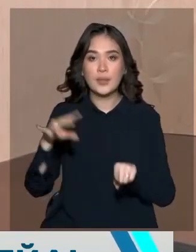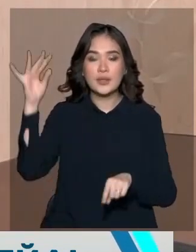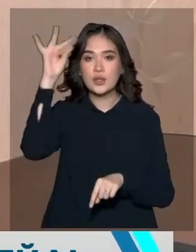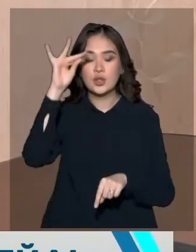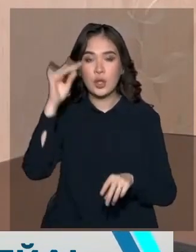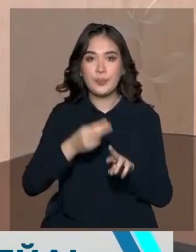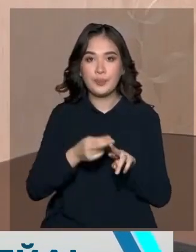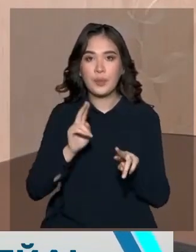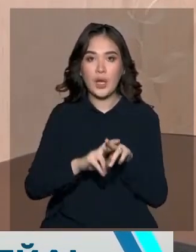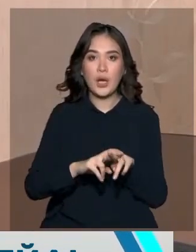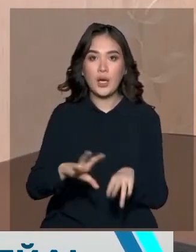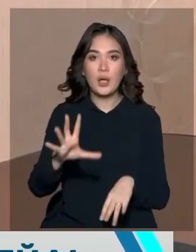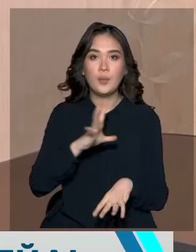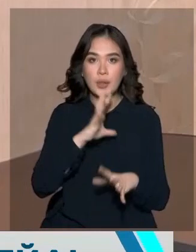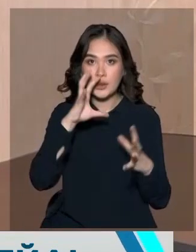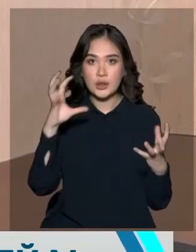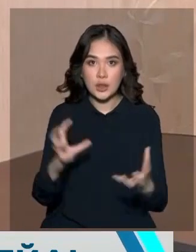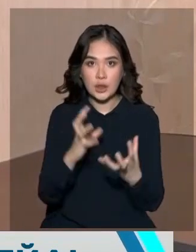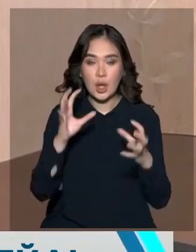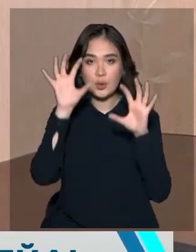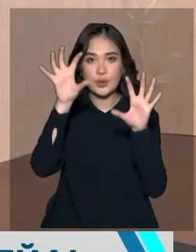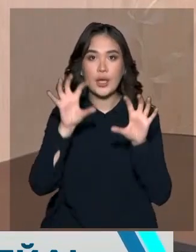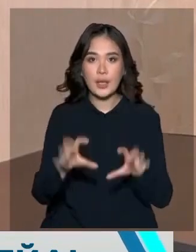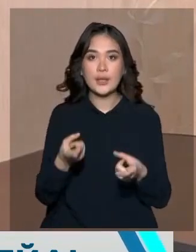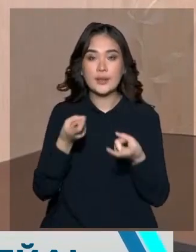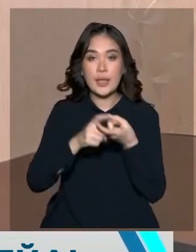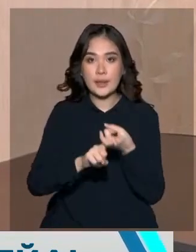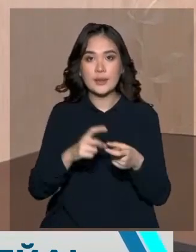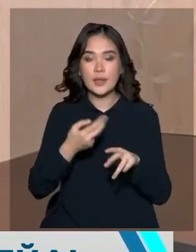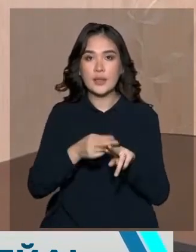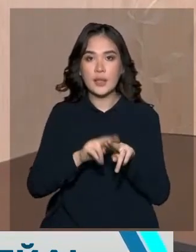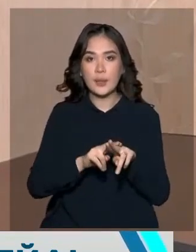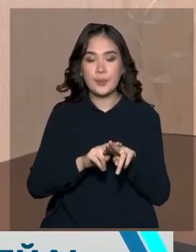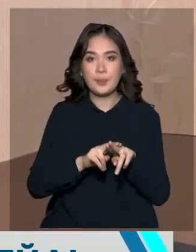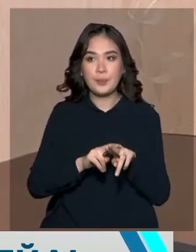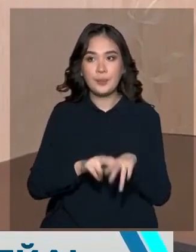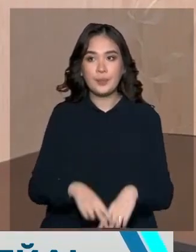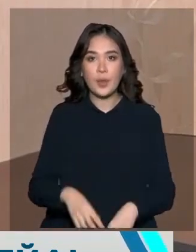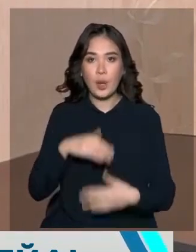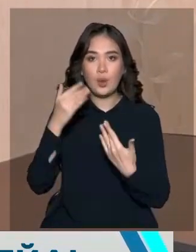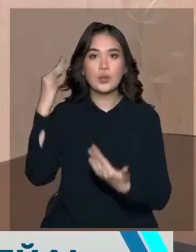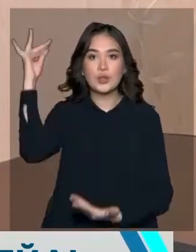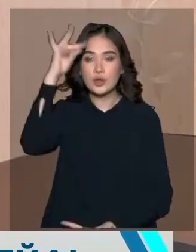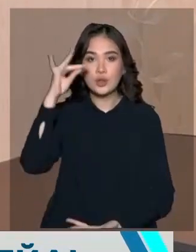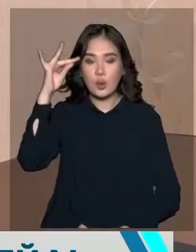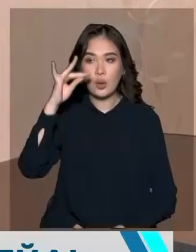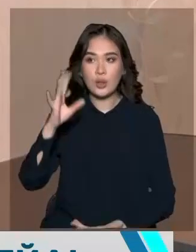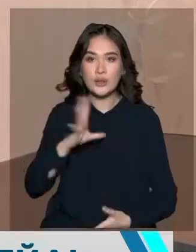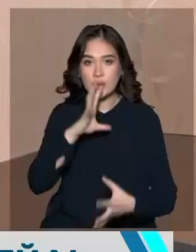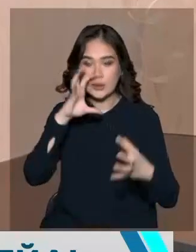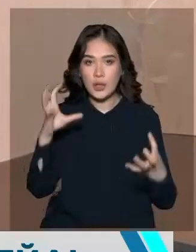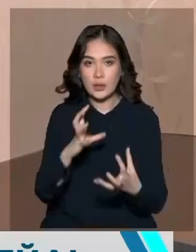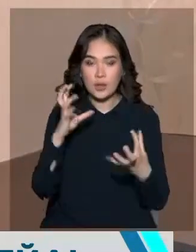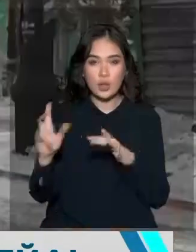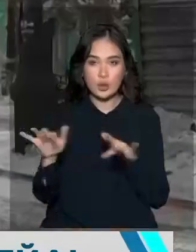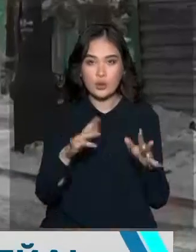мәдени мұраларды сақтау заңына сәйтес, оның тарихи келбетін сақтай отыр